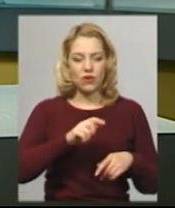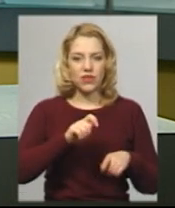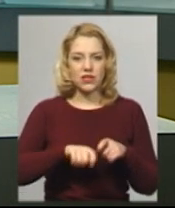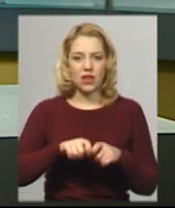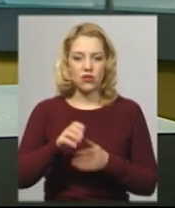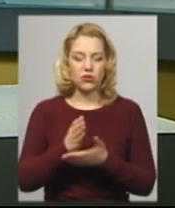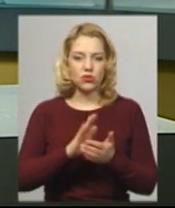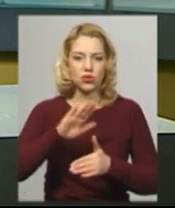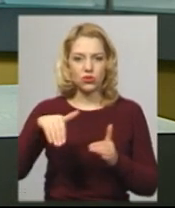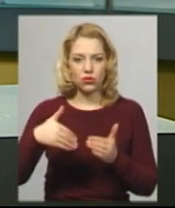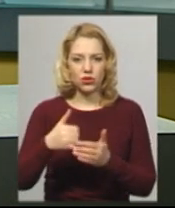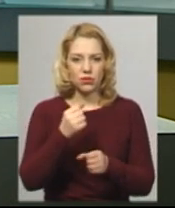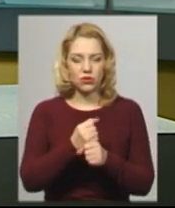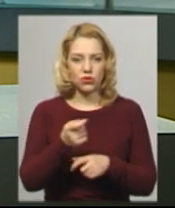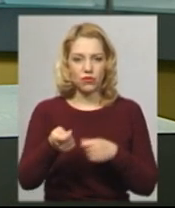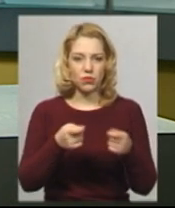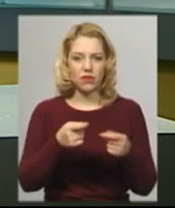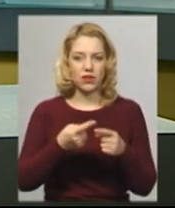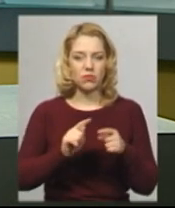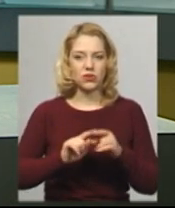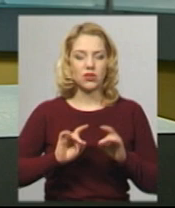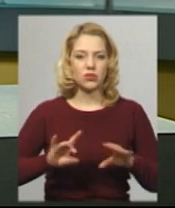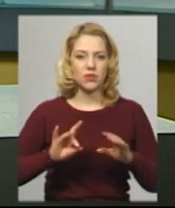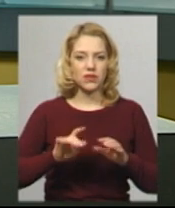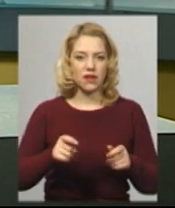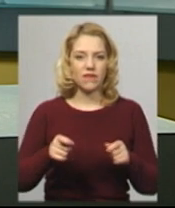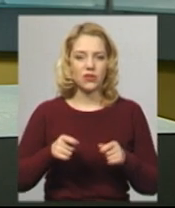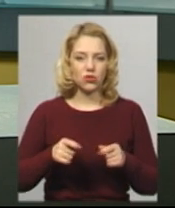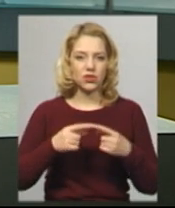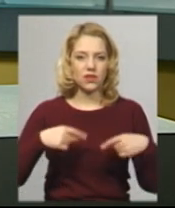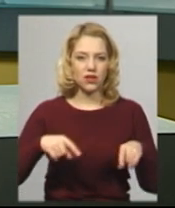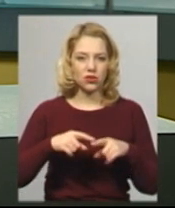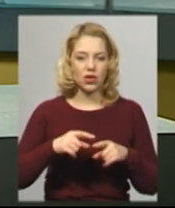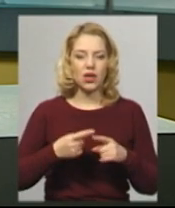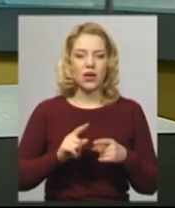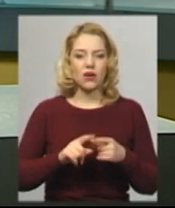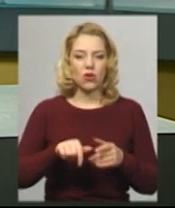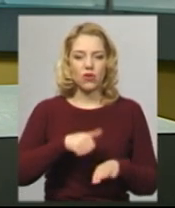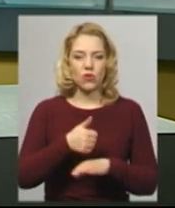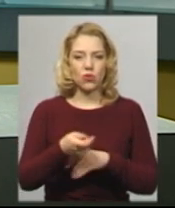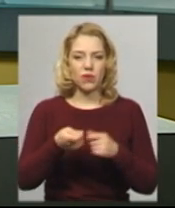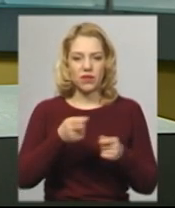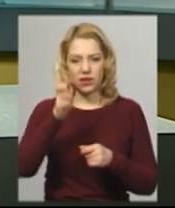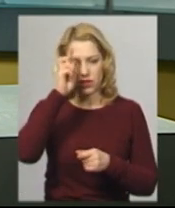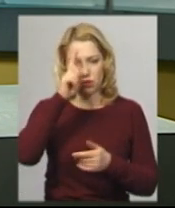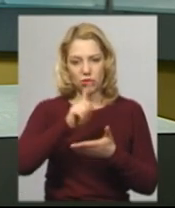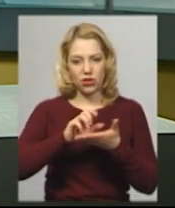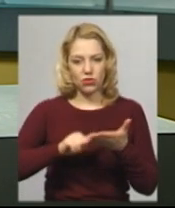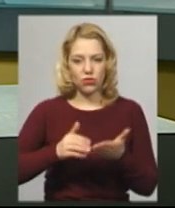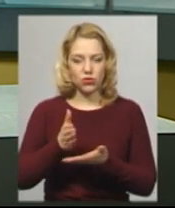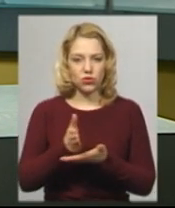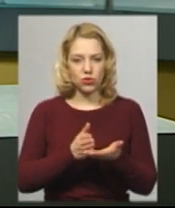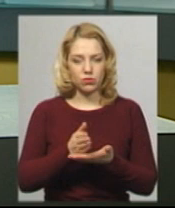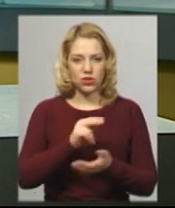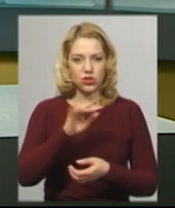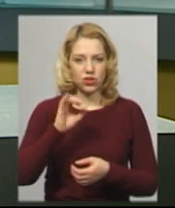Про це розповів завідувач сектору комунікації головного управління Державної податкової служби Хмельницької області Віктор Чиж. За його